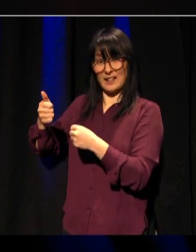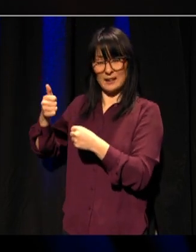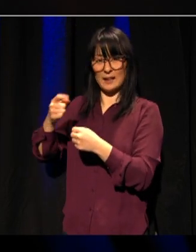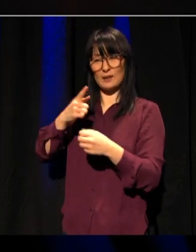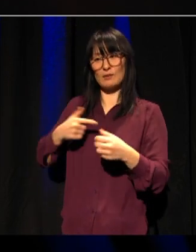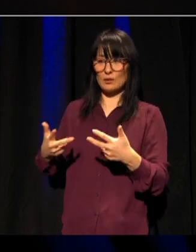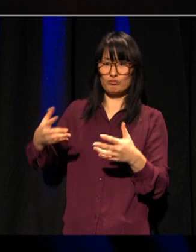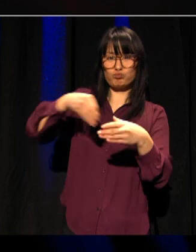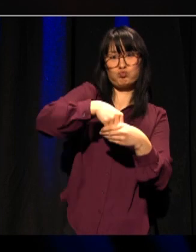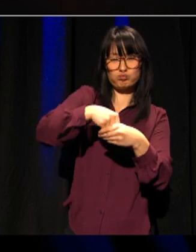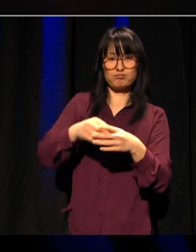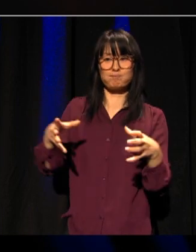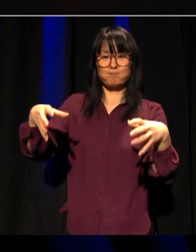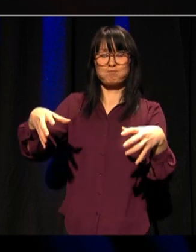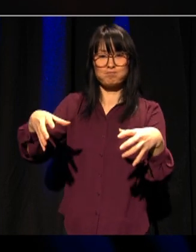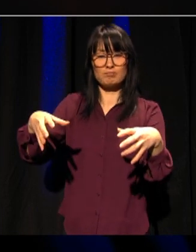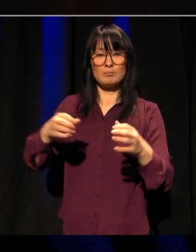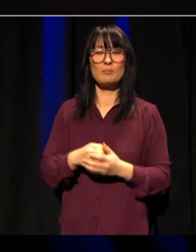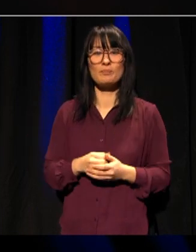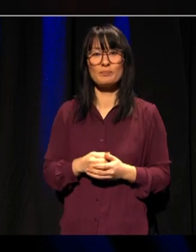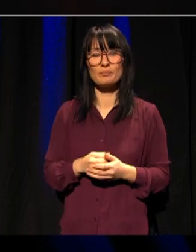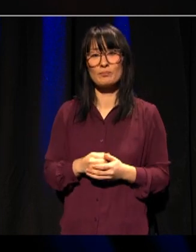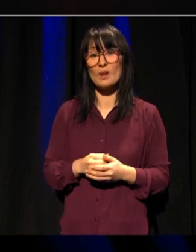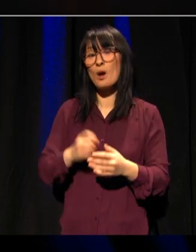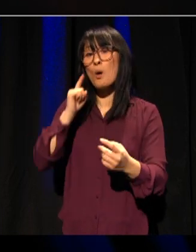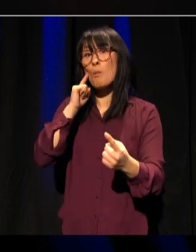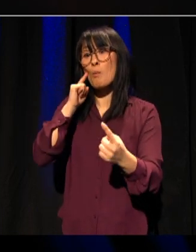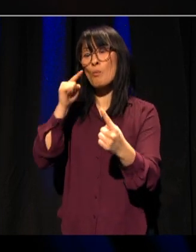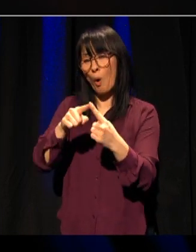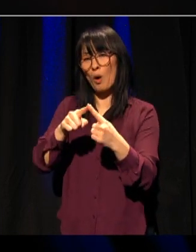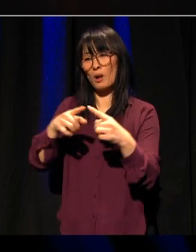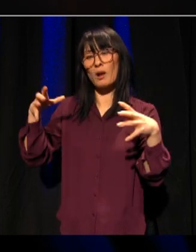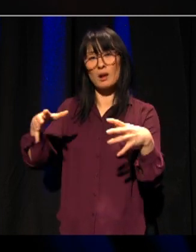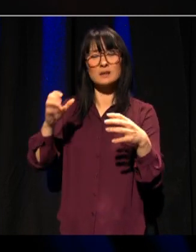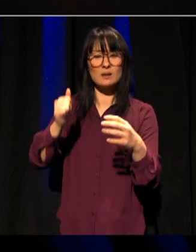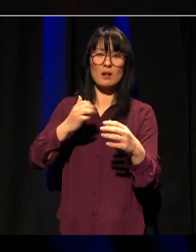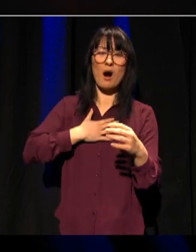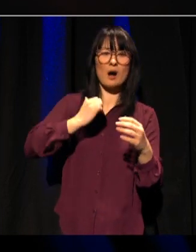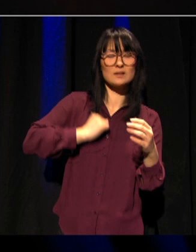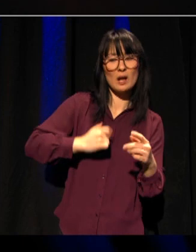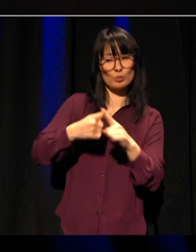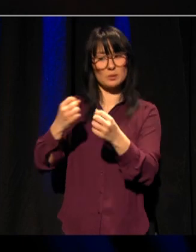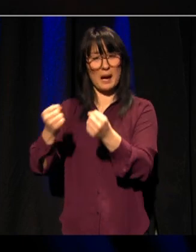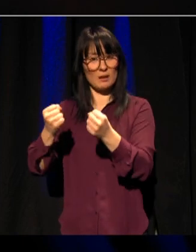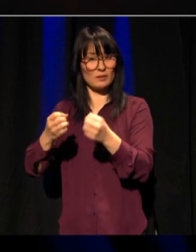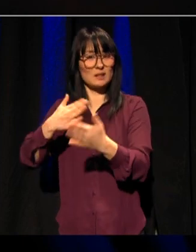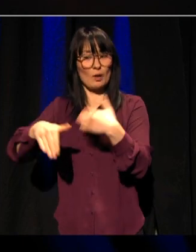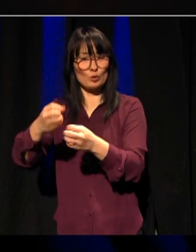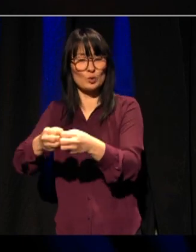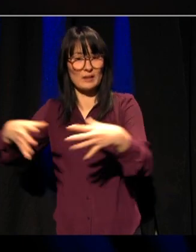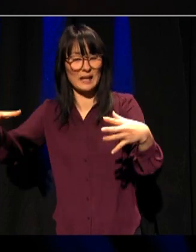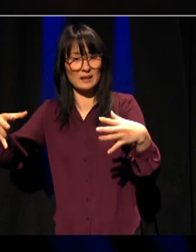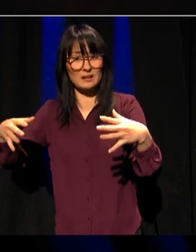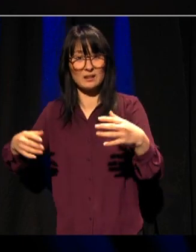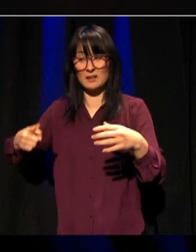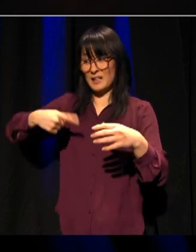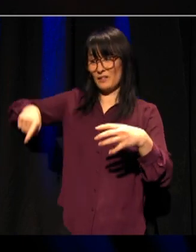Og med fokus på en ansvarlig og bærekraftig samfunnsutvikling vil vi utvikle felles tilbud innen